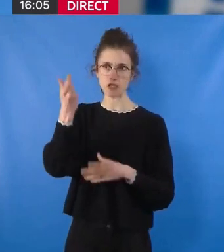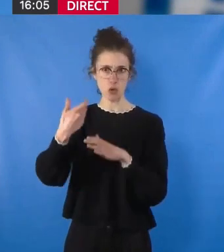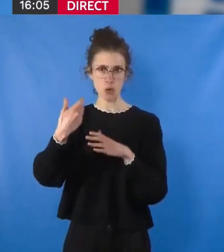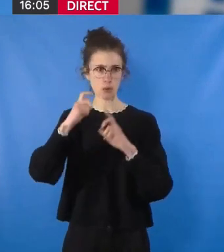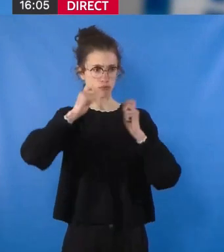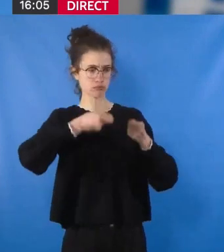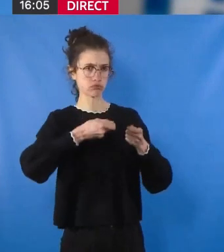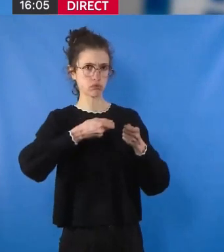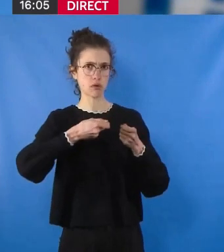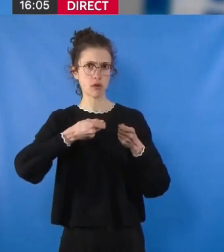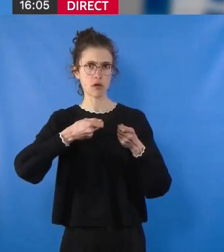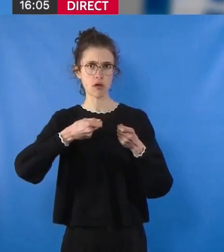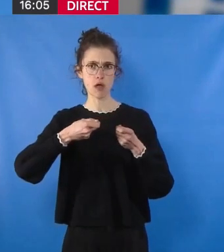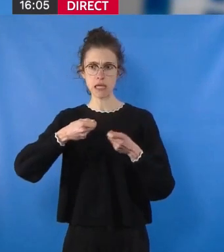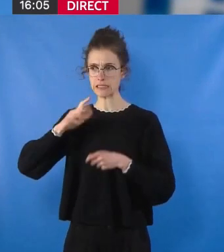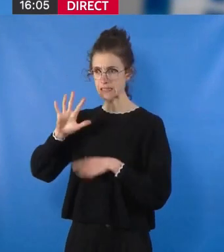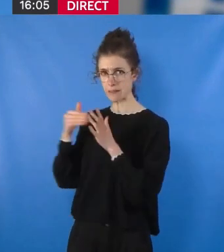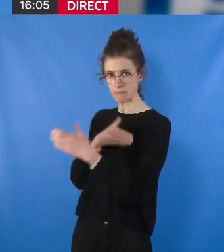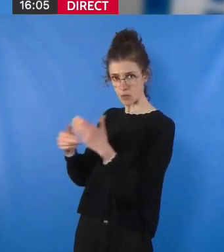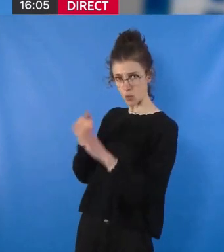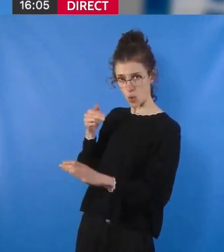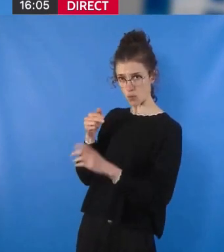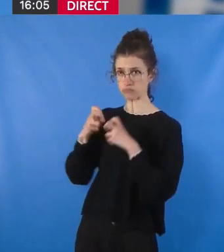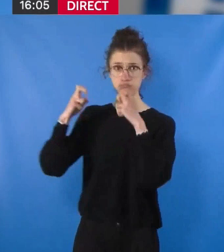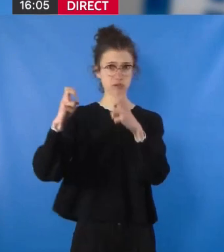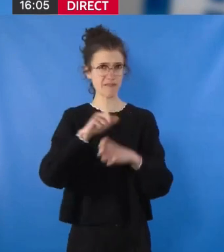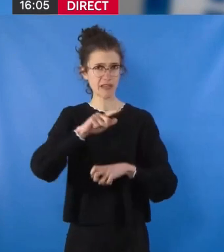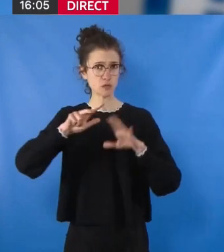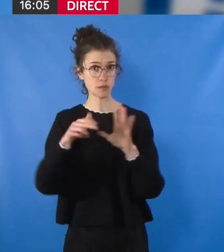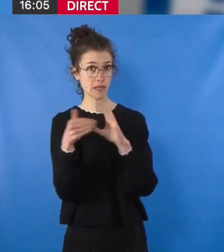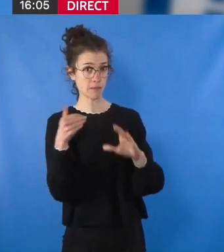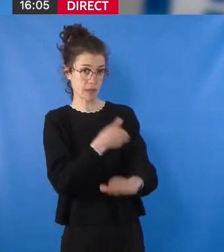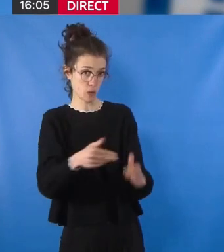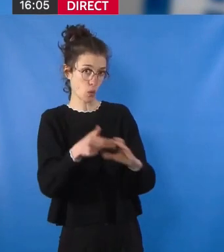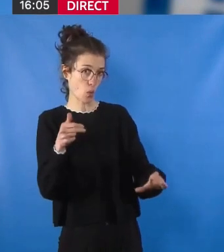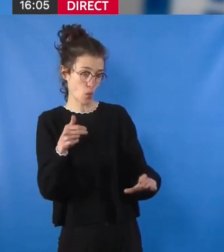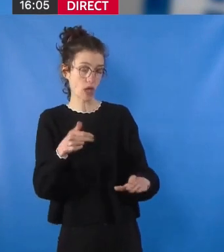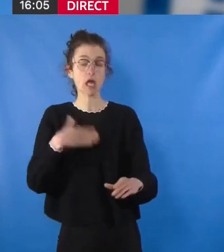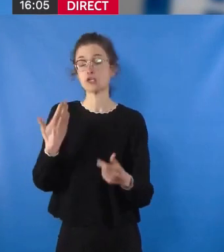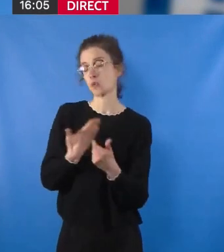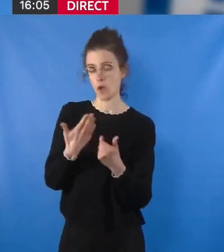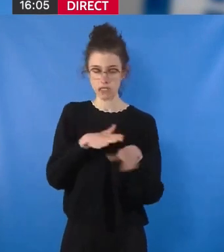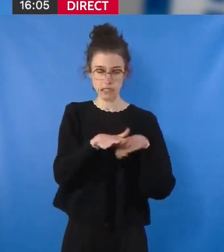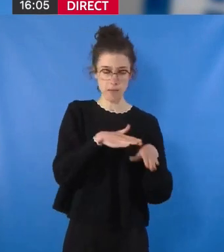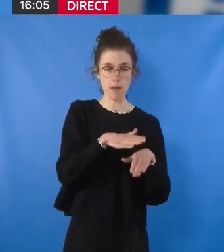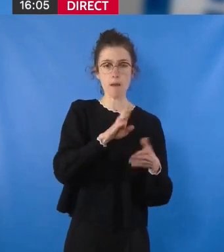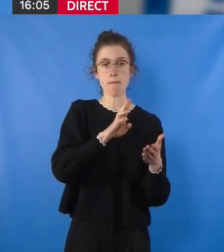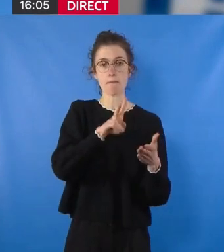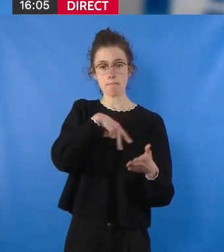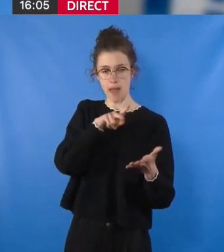de 28 millions d'euros. Cette augmentation est due aux dispositifs tels que MaPrimeRénov', MaPrimeAdapte et